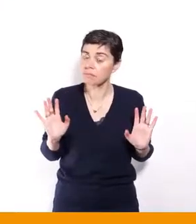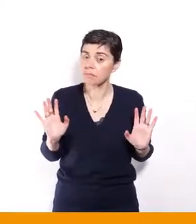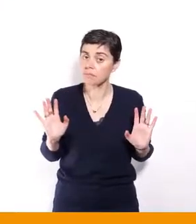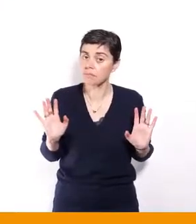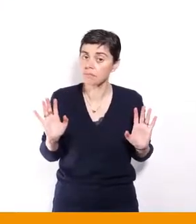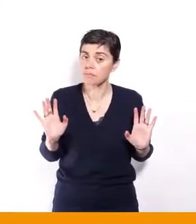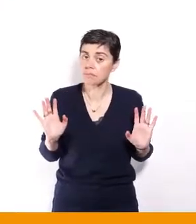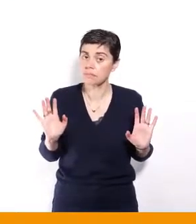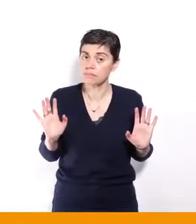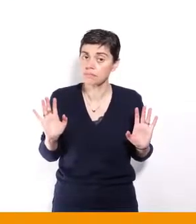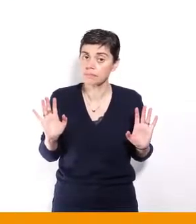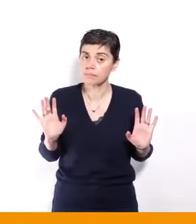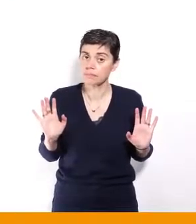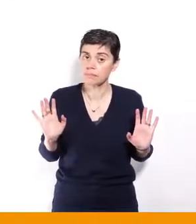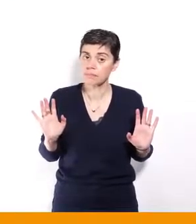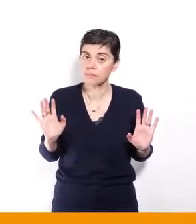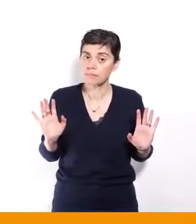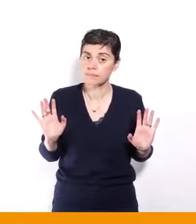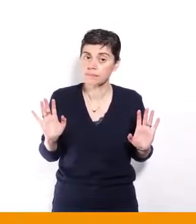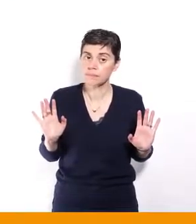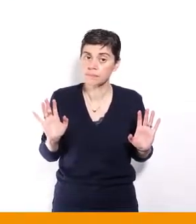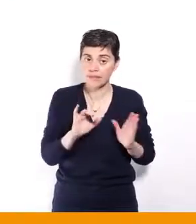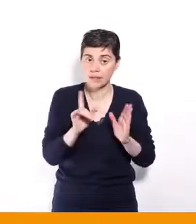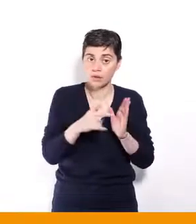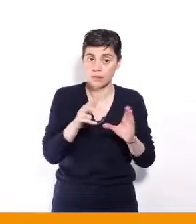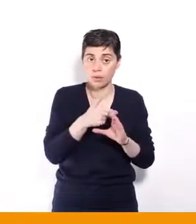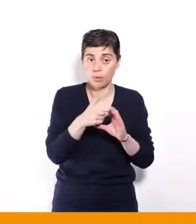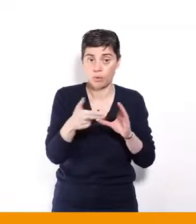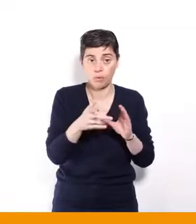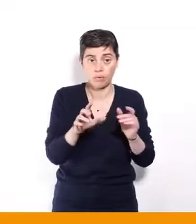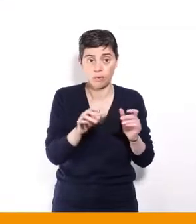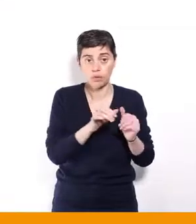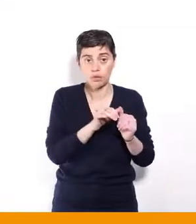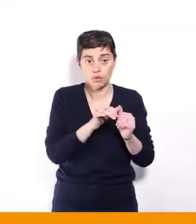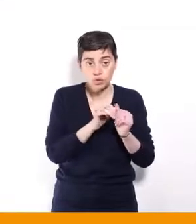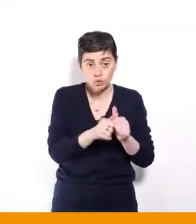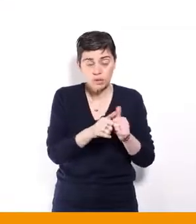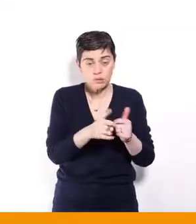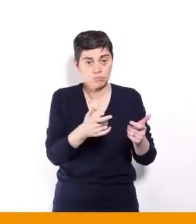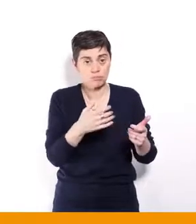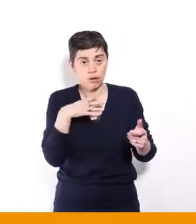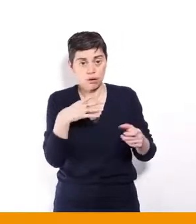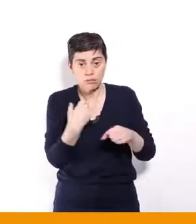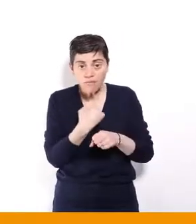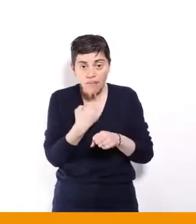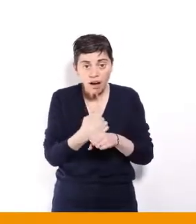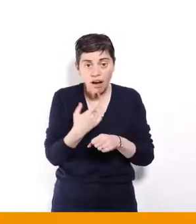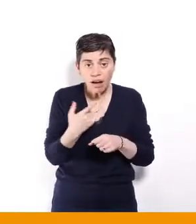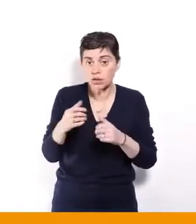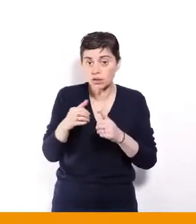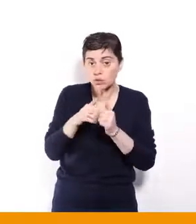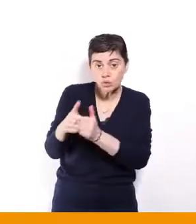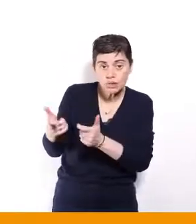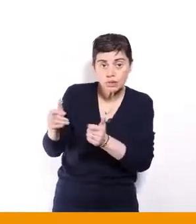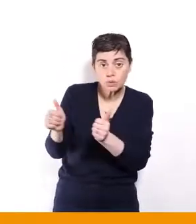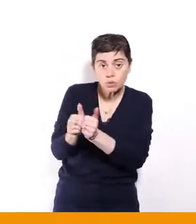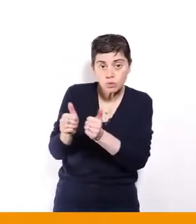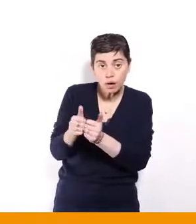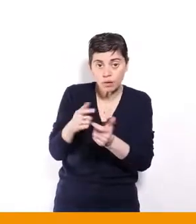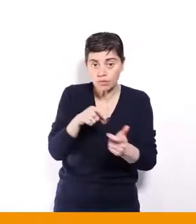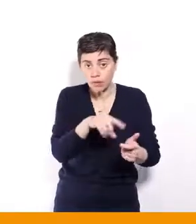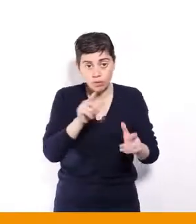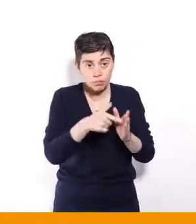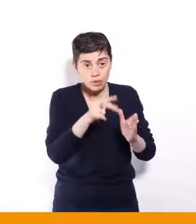Donc, on ne fait pas dépendre les 2 000 euros du fait d'avoir un travail ou je ne sais quoi, c ce qu'il nous faut pour vivre dans cette société.